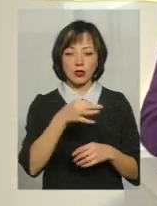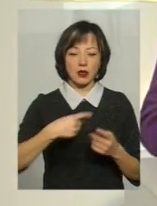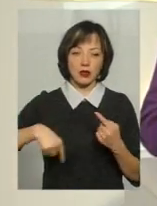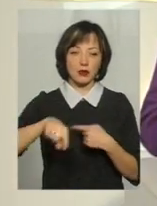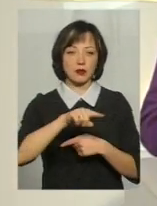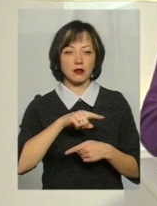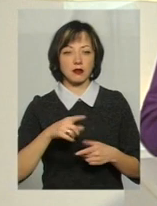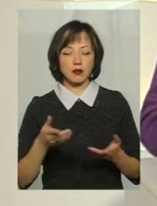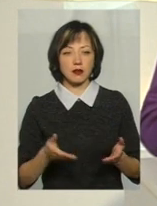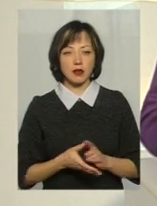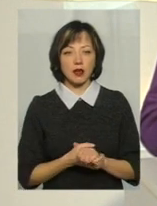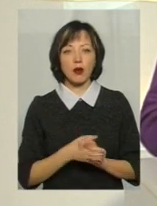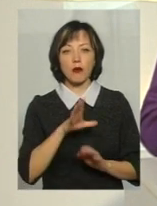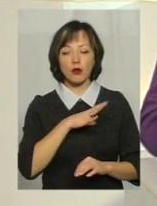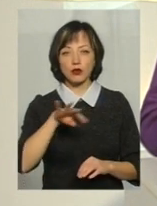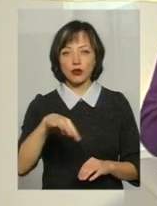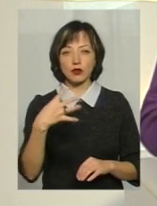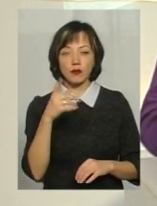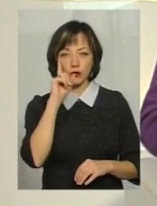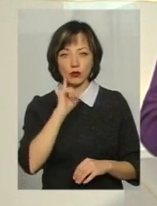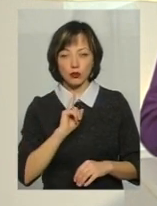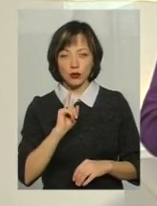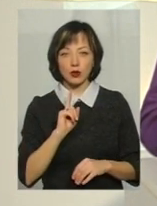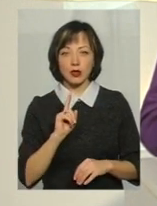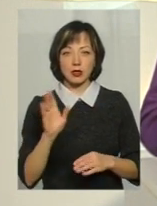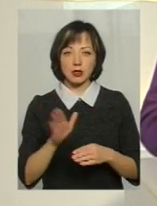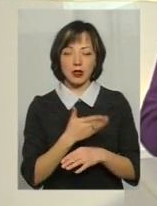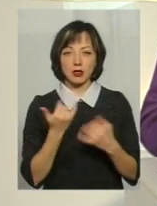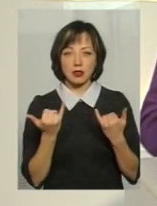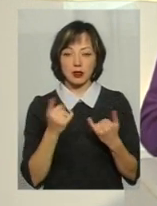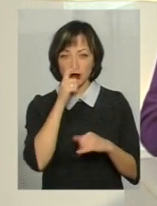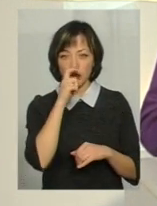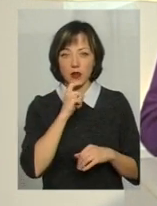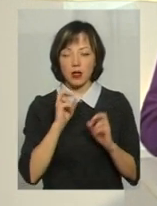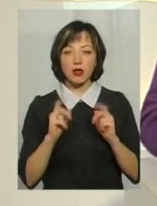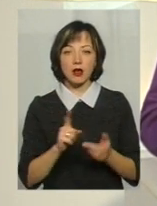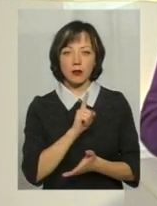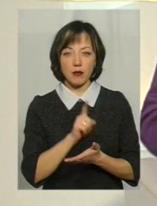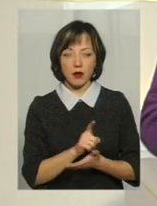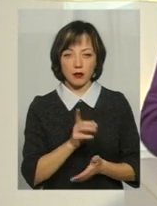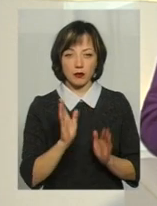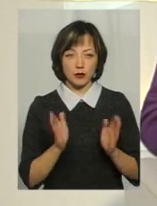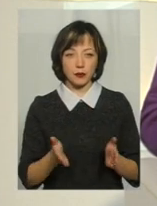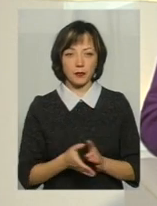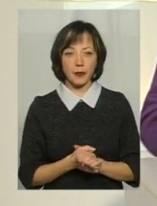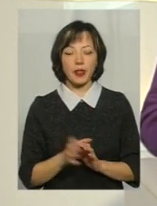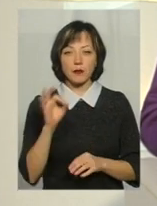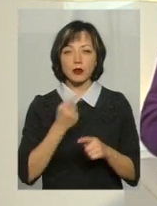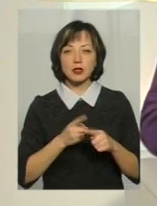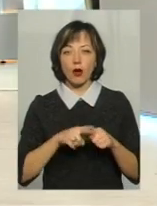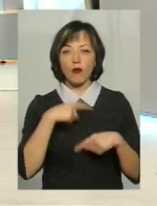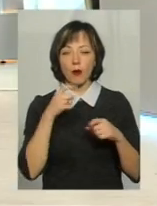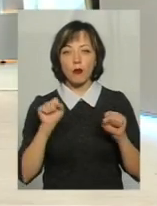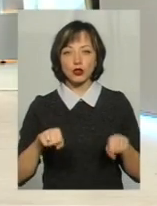Якби хоча б було 36, то було б нам зручно. Ми їх зняли, і зараз ми не подняли, такі підтримки маємо. Дякую. Ми якраз про це говорили, що,